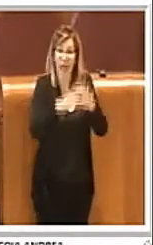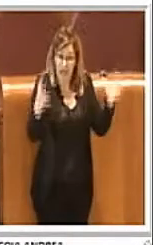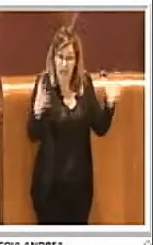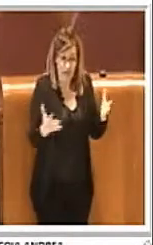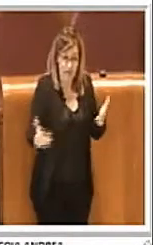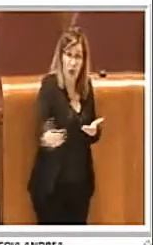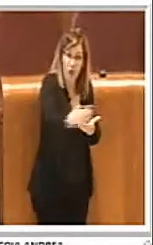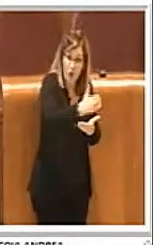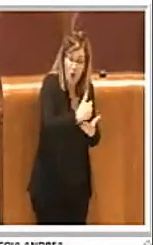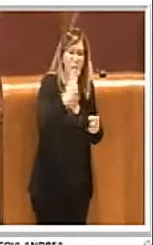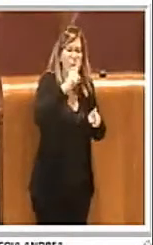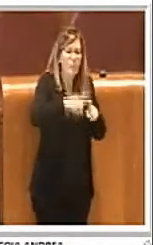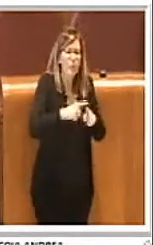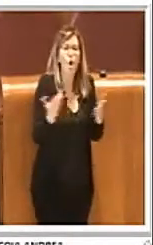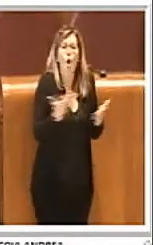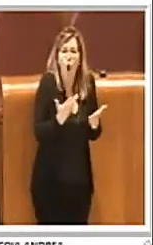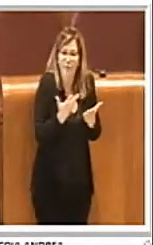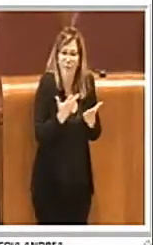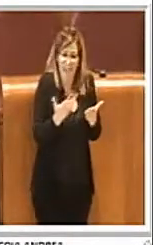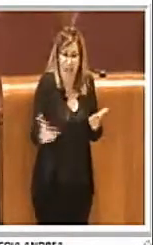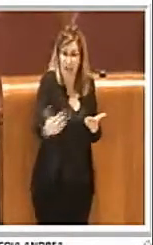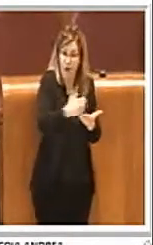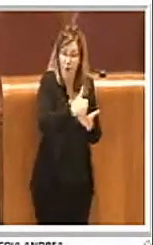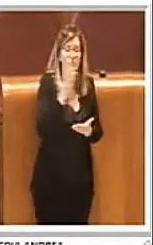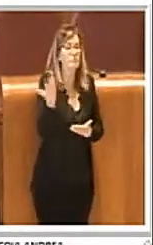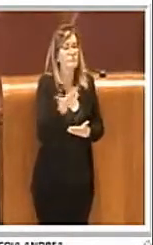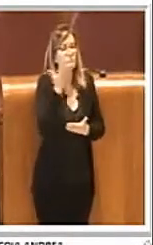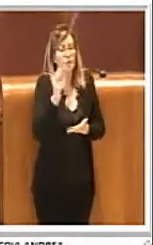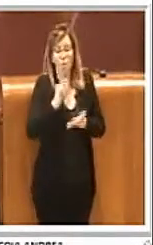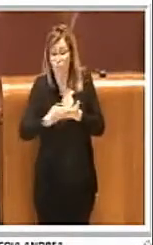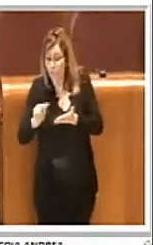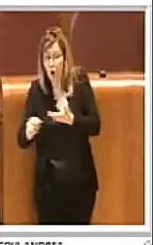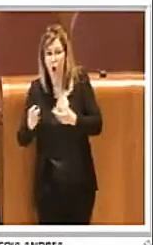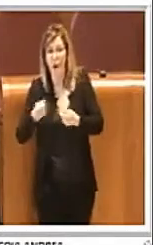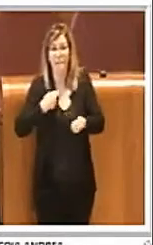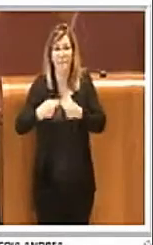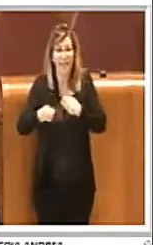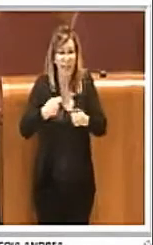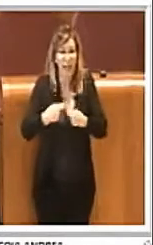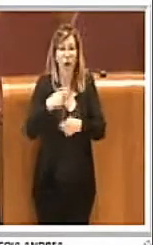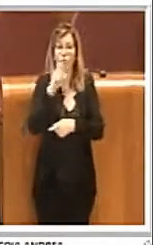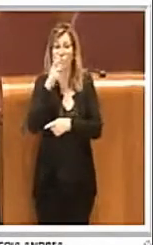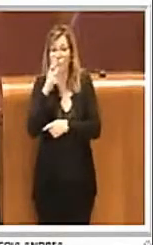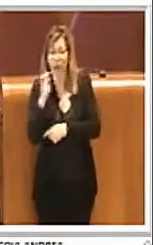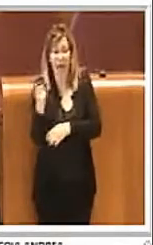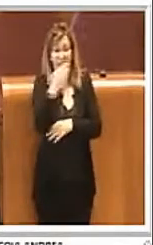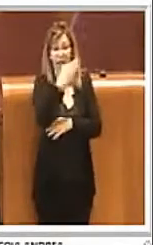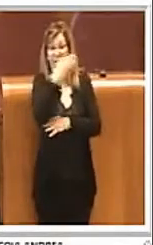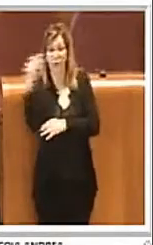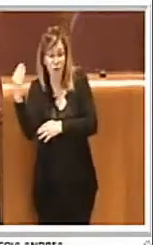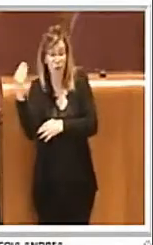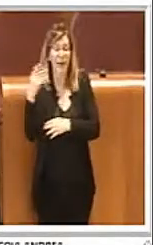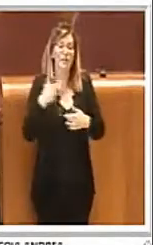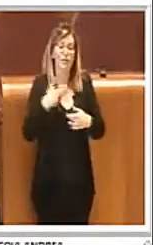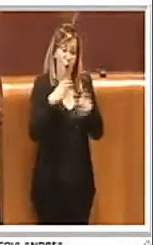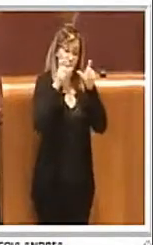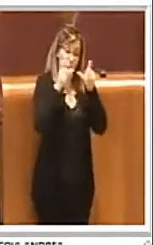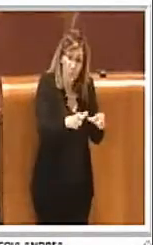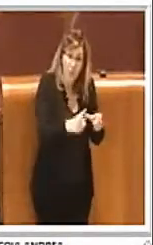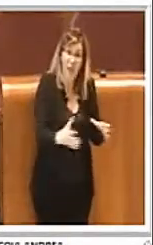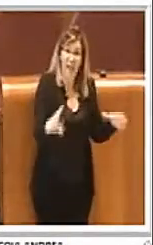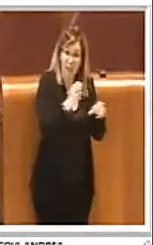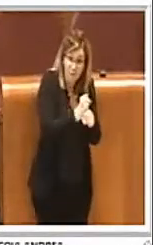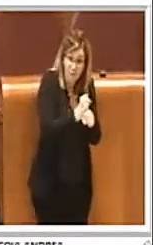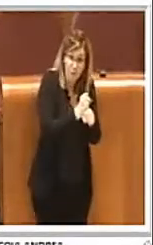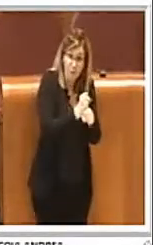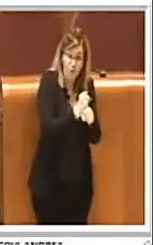'attività. Se raccogliamo in una scuola, in un mercato, in un bar, in un ristorante abbiamo un tipo di rifiuto indifferente, più o